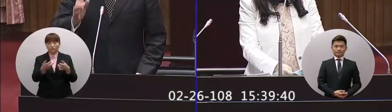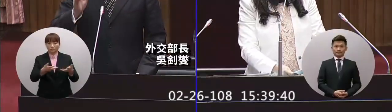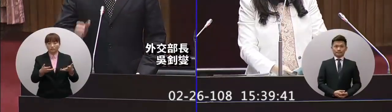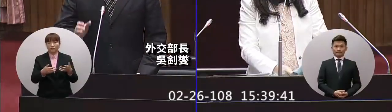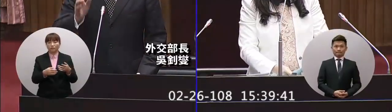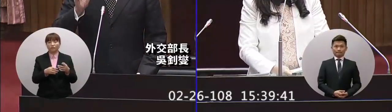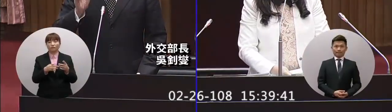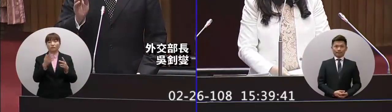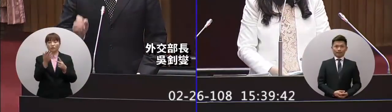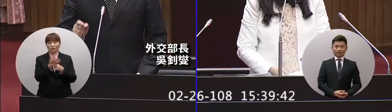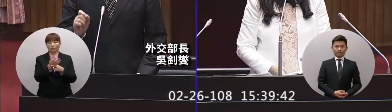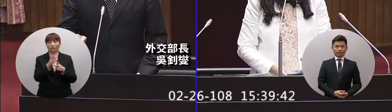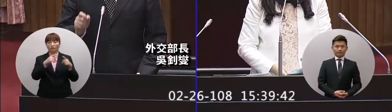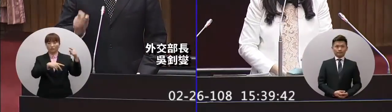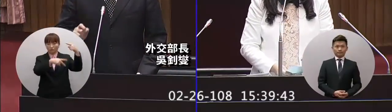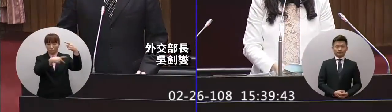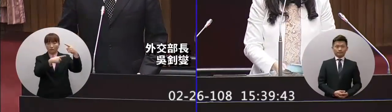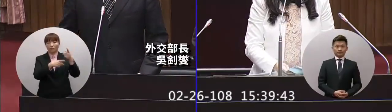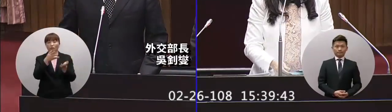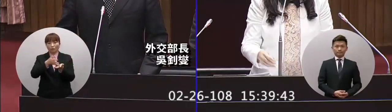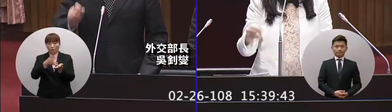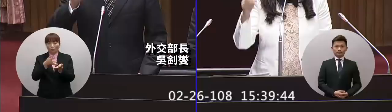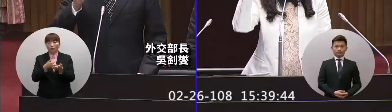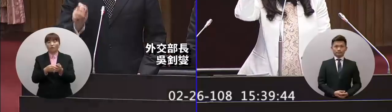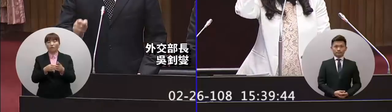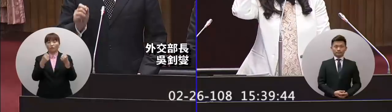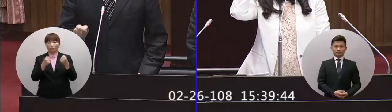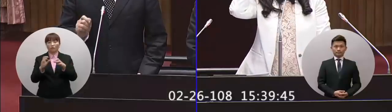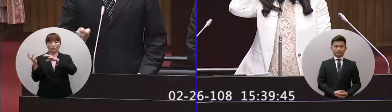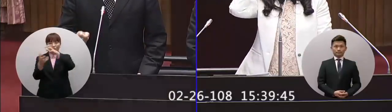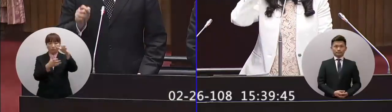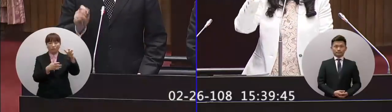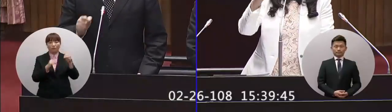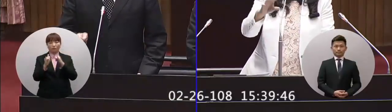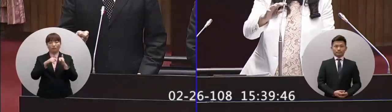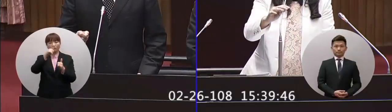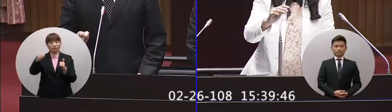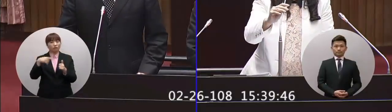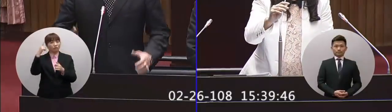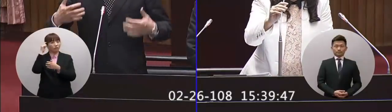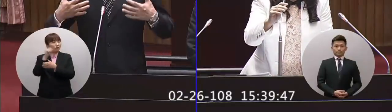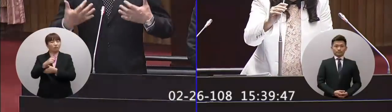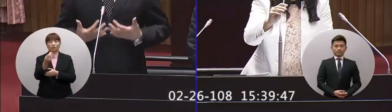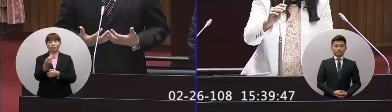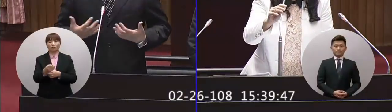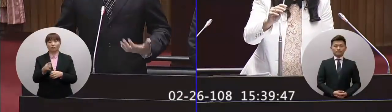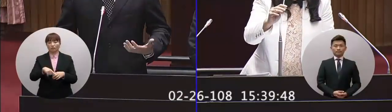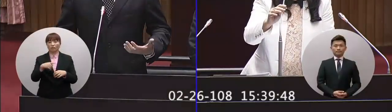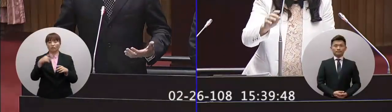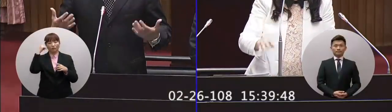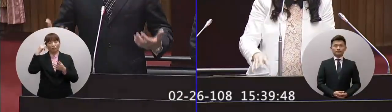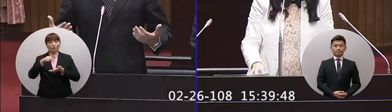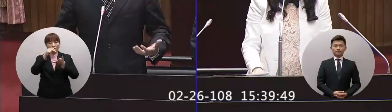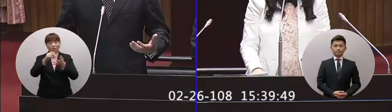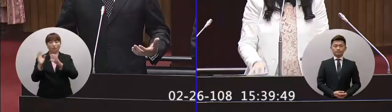事情或者是說在元月二號所講的這些話在國際社會上面是不被認同的那在我們